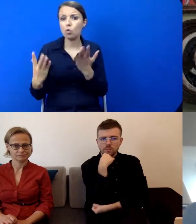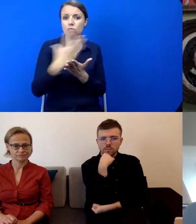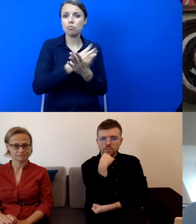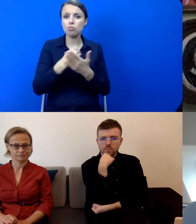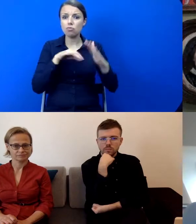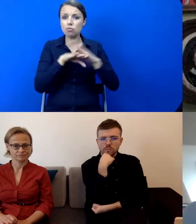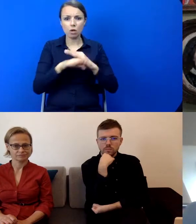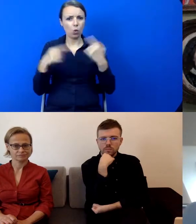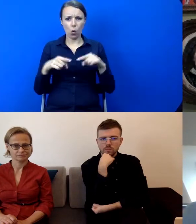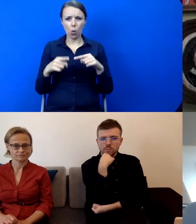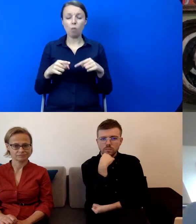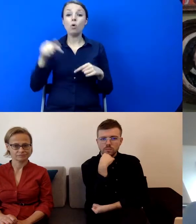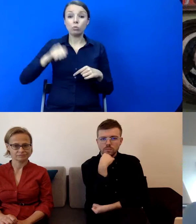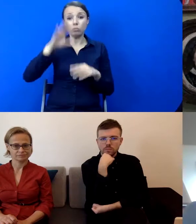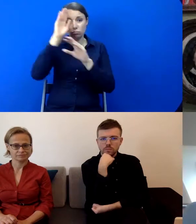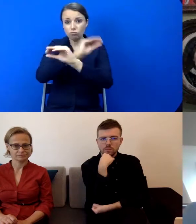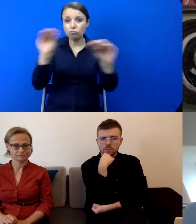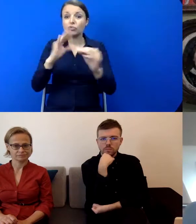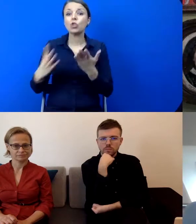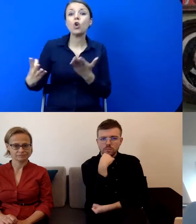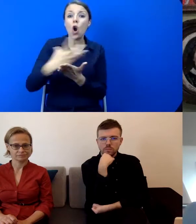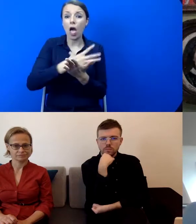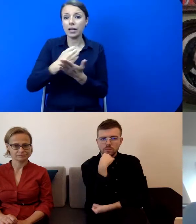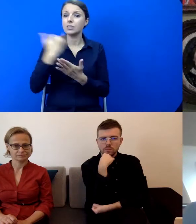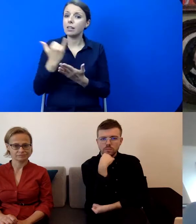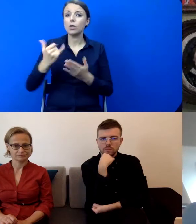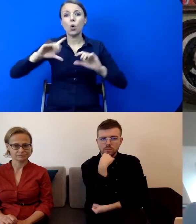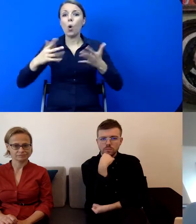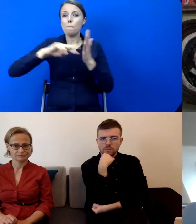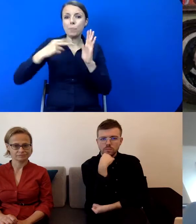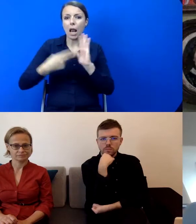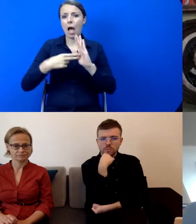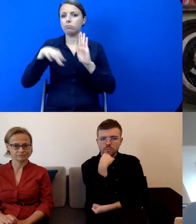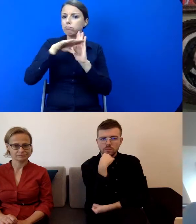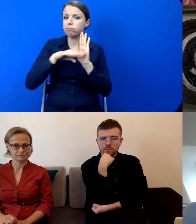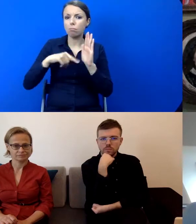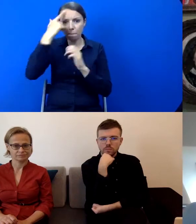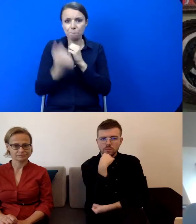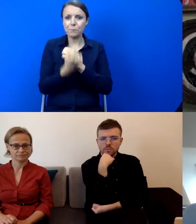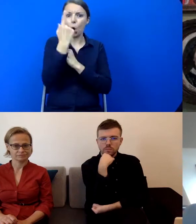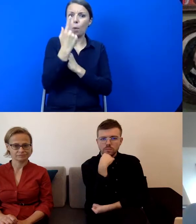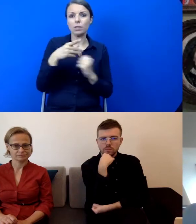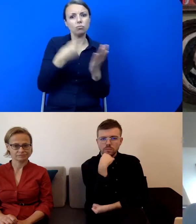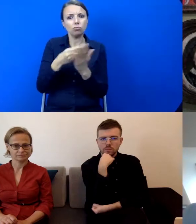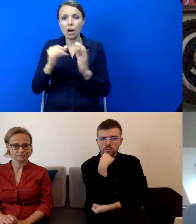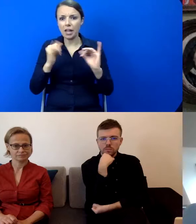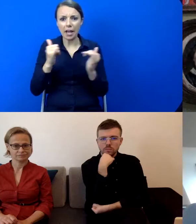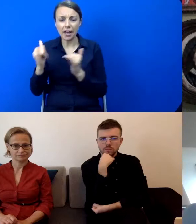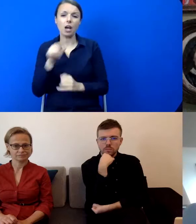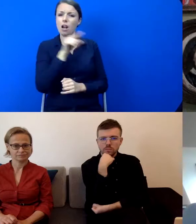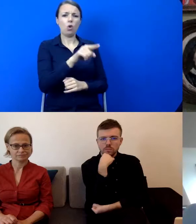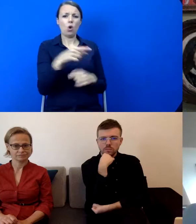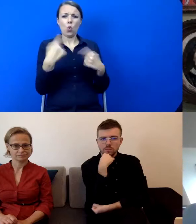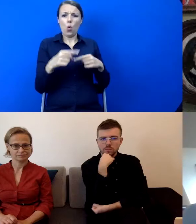kolekcja to jest po prostu coś, co ma jakiś program, jest budowane z jakimś pomyślunkiem i jakąś linią. W związku z tym właściwie bardziej można